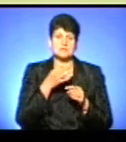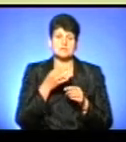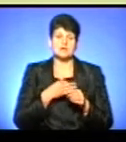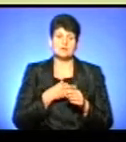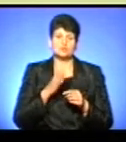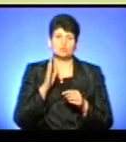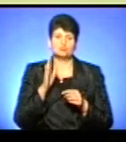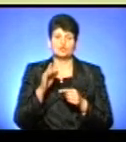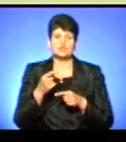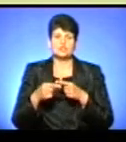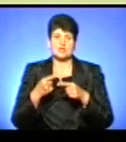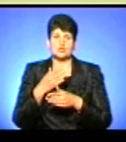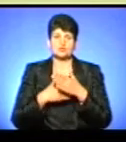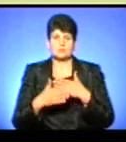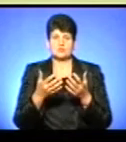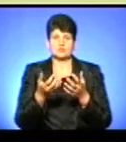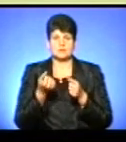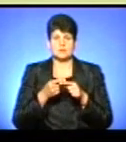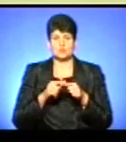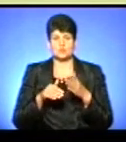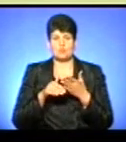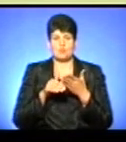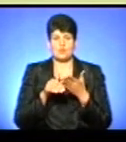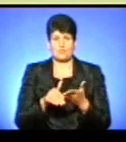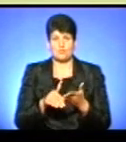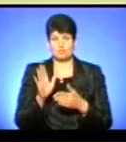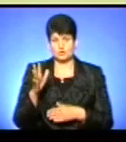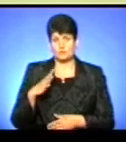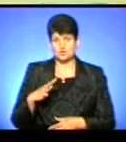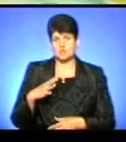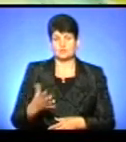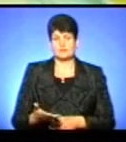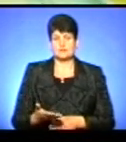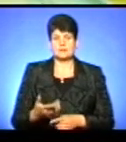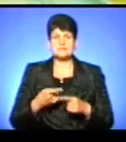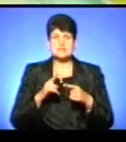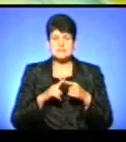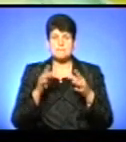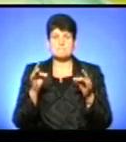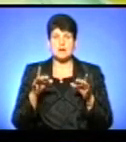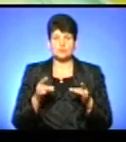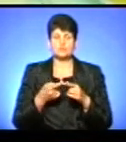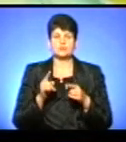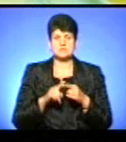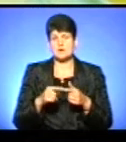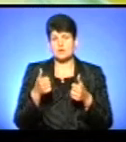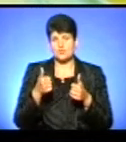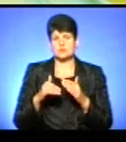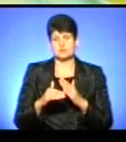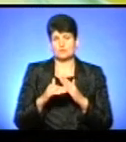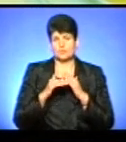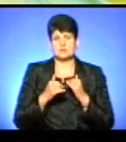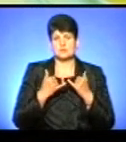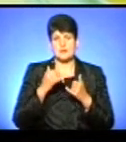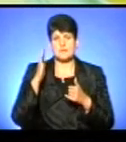через СОЦБЕС отримувати дану допомогу. Будемо очікувати. Цей пакунок, взагалі, це дуже хороша допомога